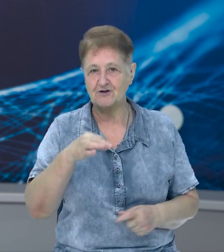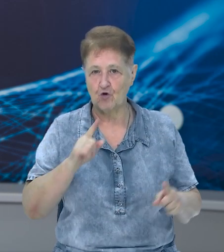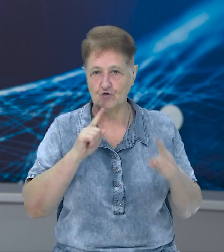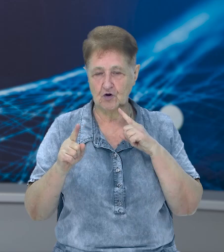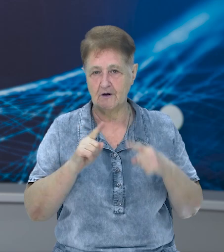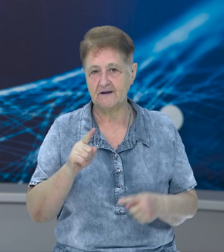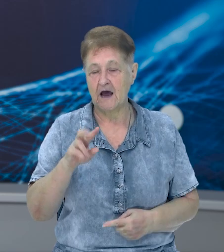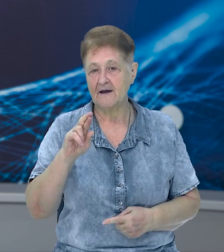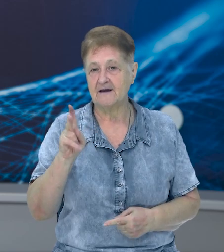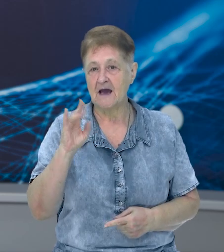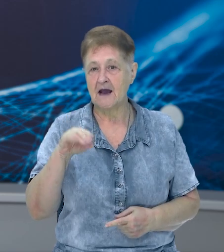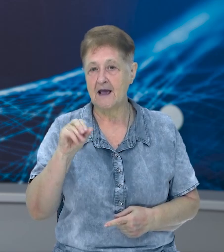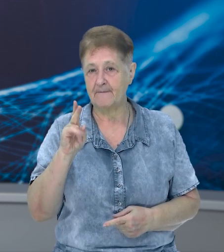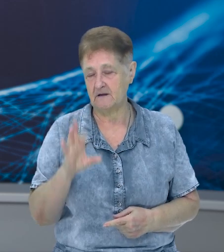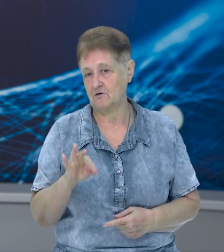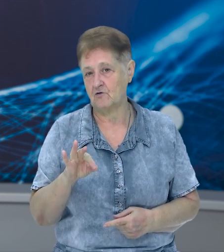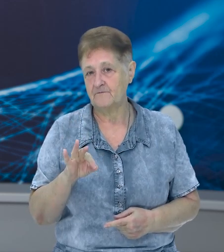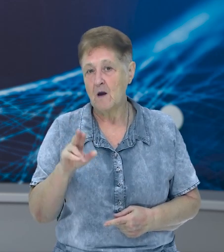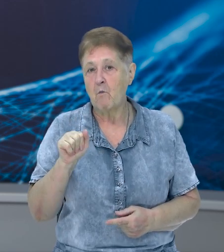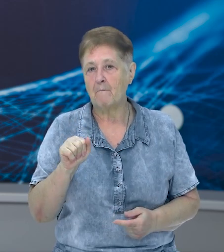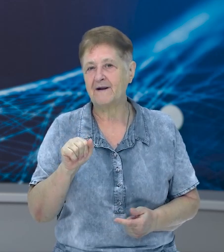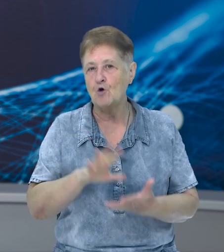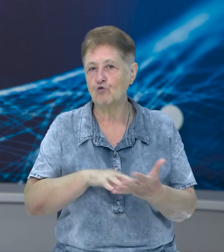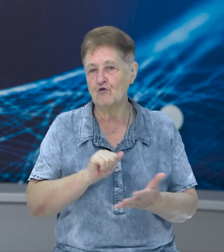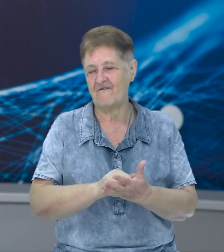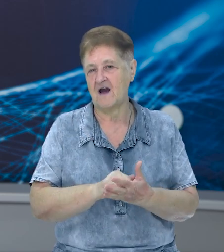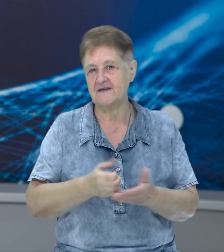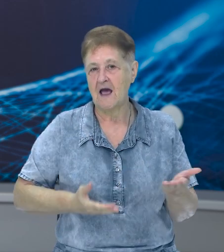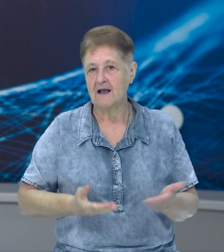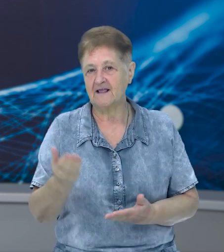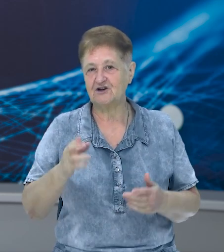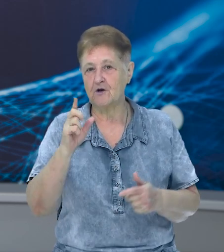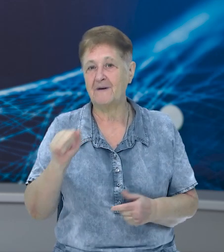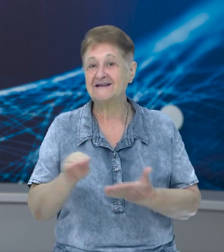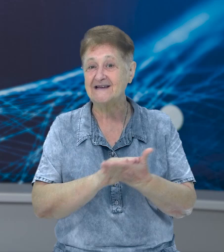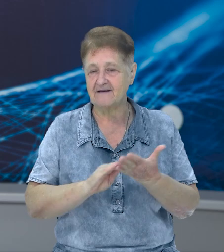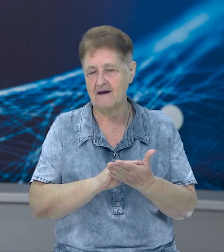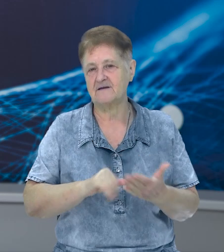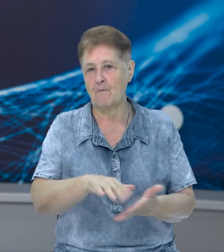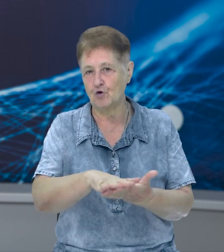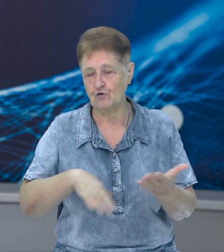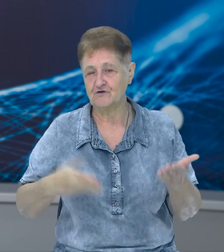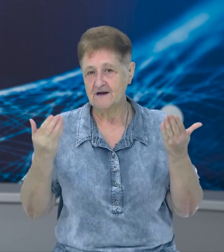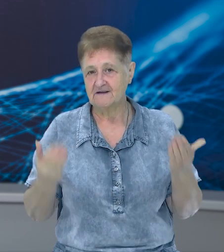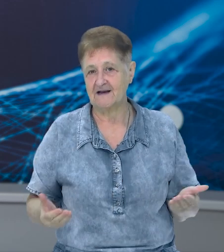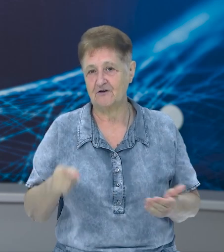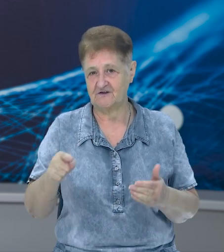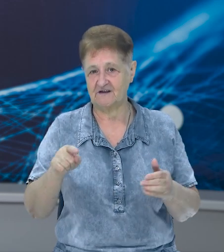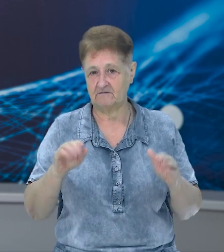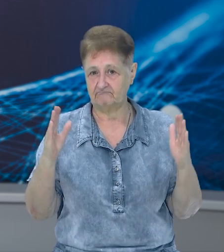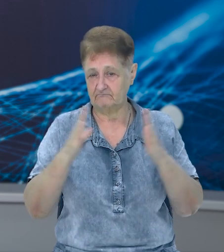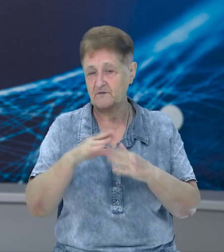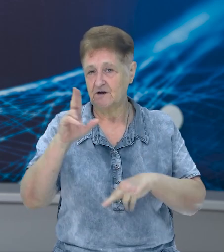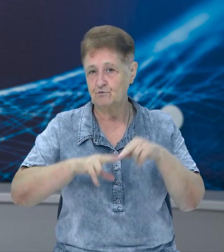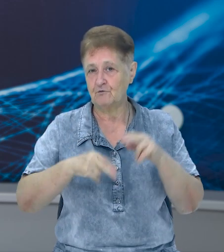ради Ігоря Якиманка, попри руйнування лижної бази, заняття з біатлону продовжуються. Зараз у їх закладі